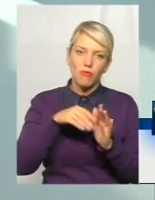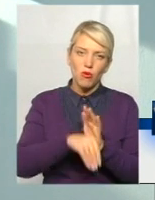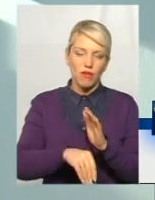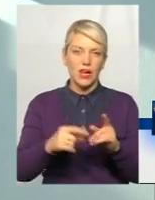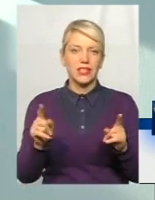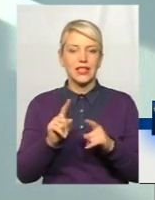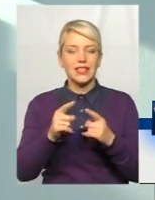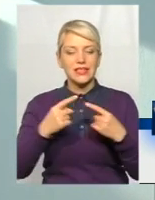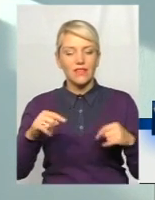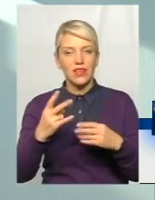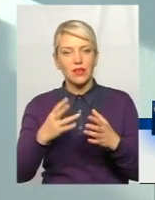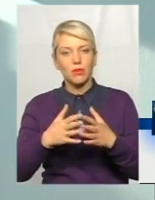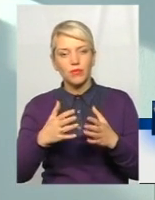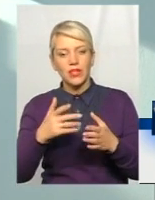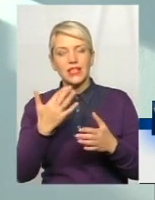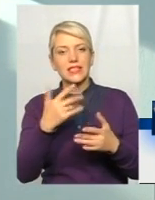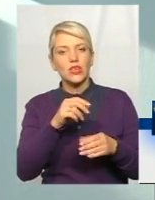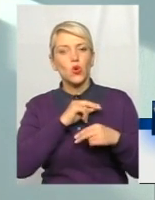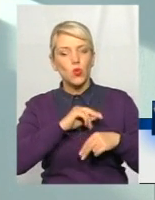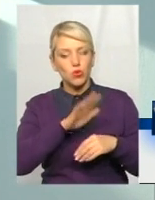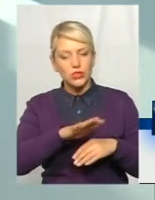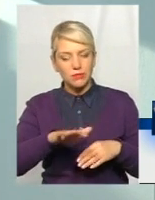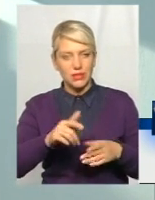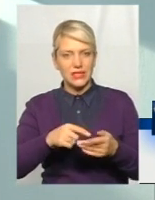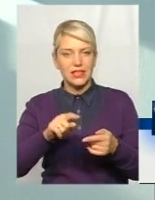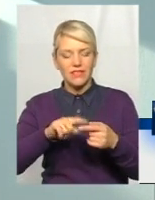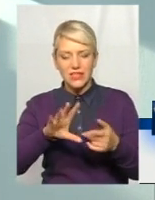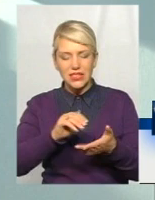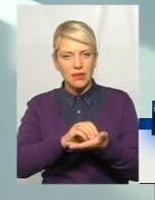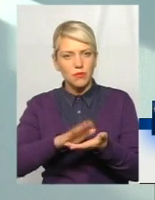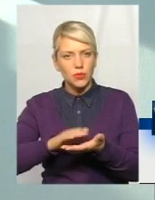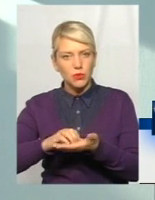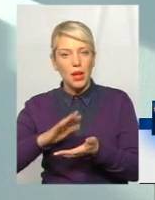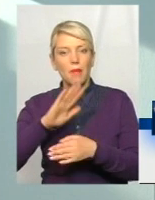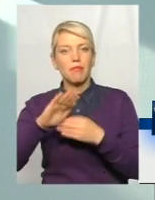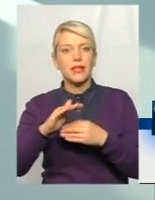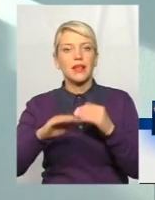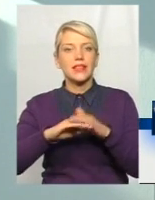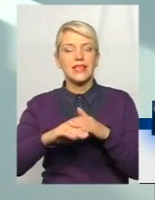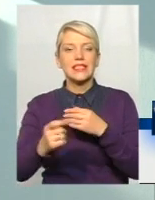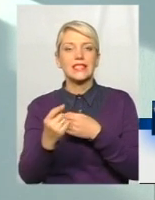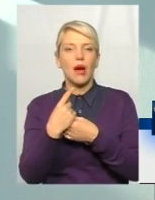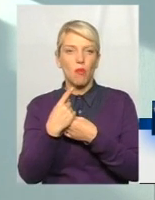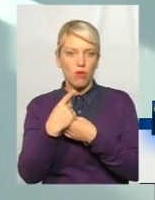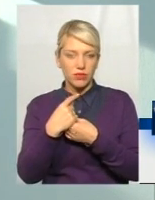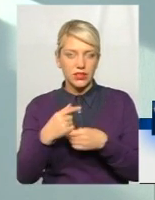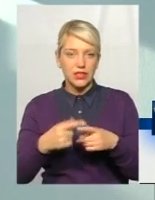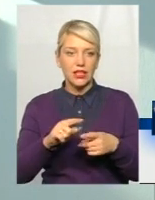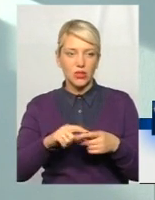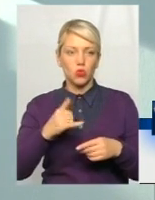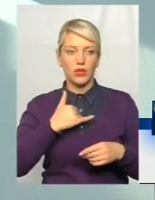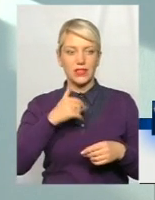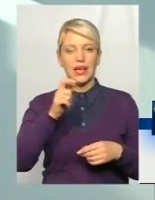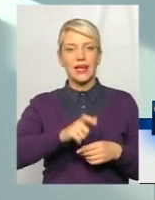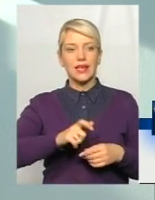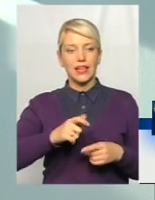які сфери необхідно впровадити, скільки там робочих міст, і відповідно під замовлення робимо ту пропозицію, яка влаштовує замовник. Для нас клієнта, особливо, що